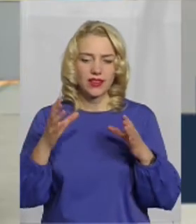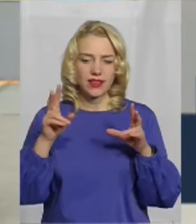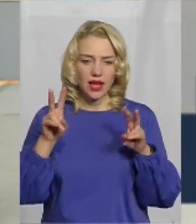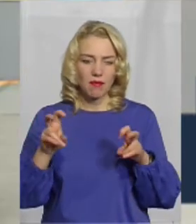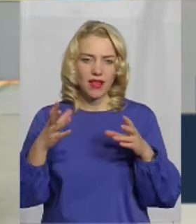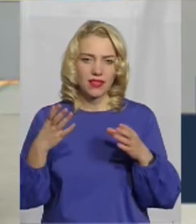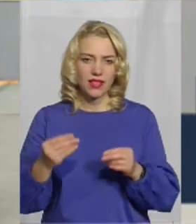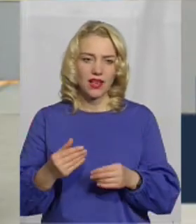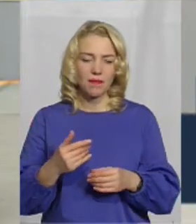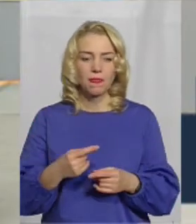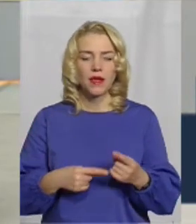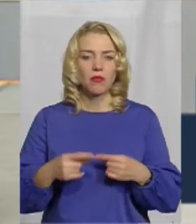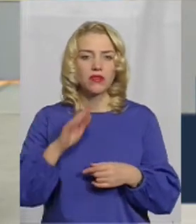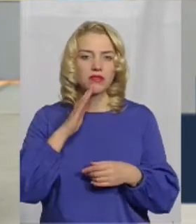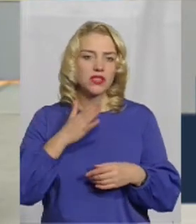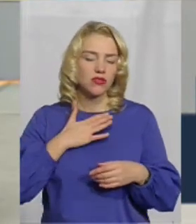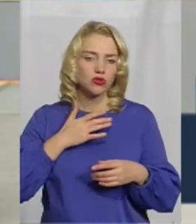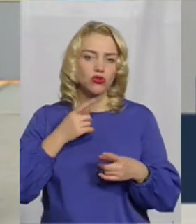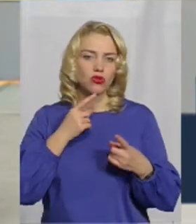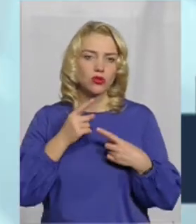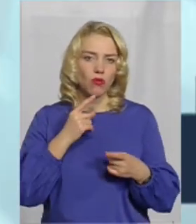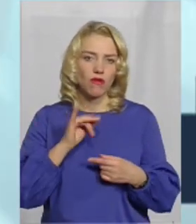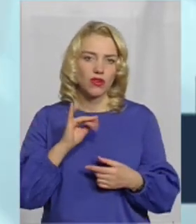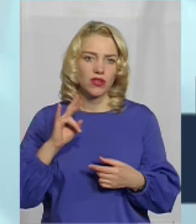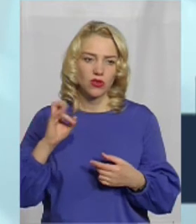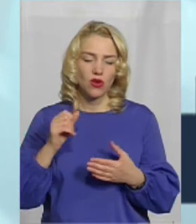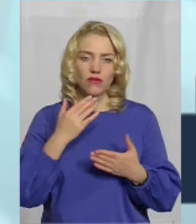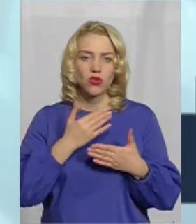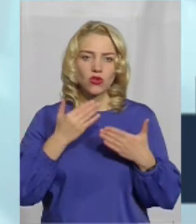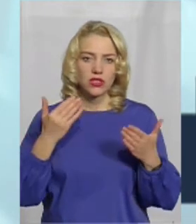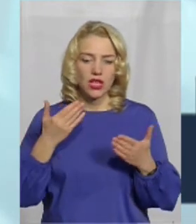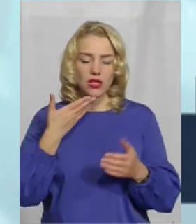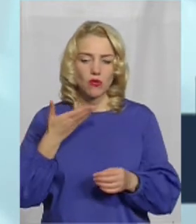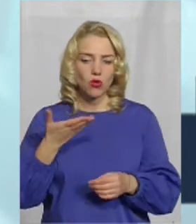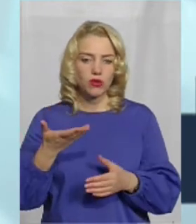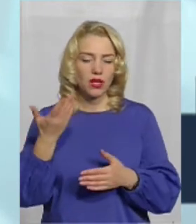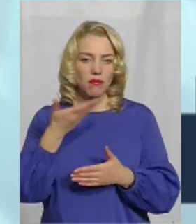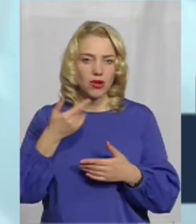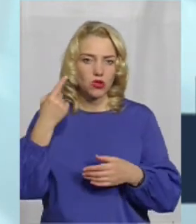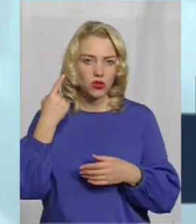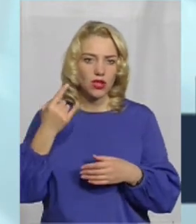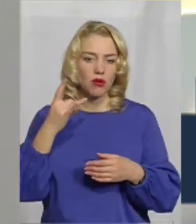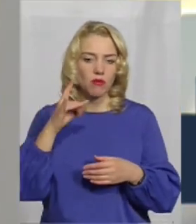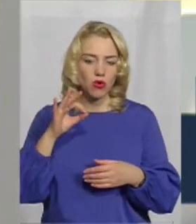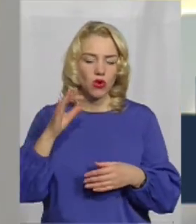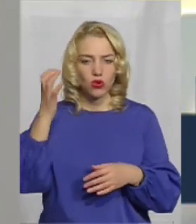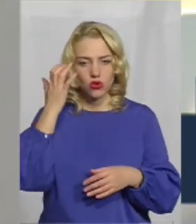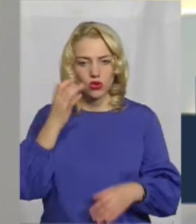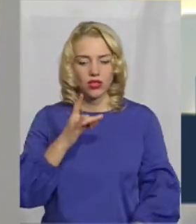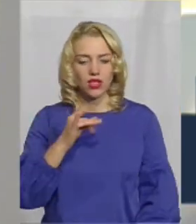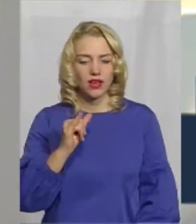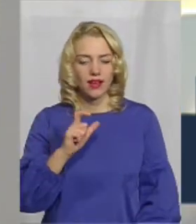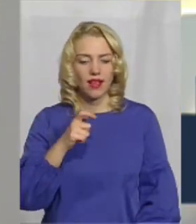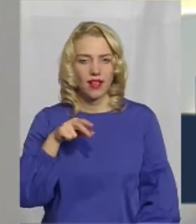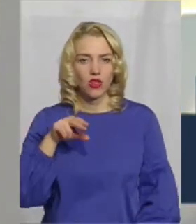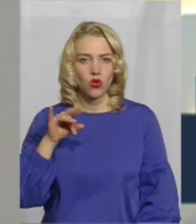Пані Інна, повертаємося до нашої розмови. В останньому коментарі чули про так званих чорних ріалторів. Як не стати